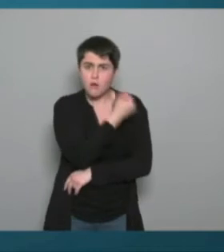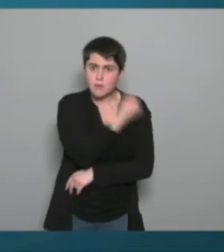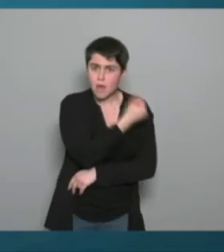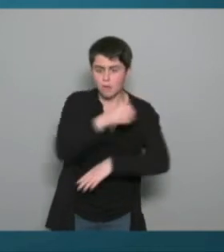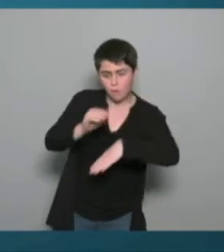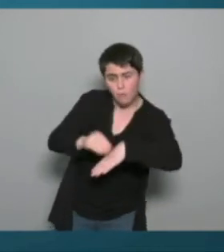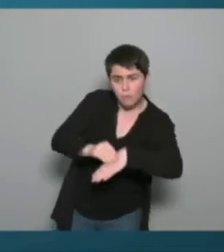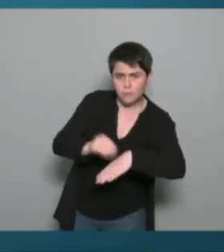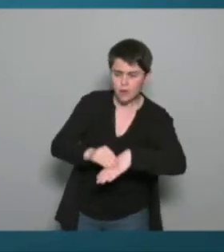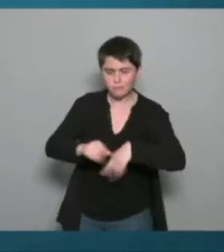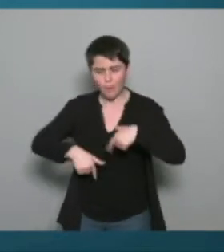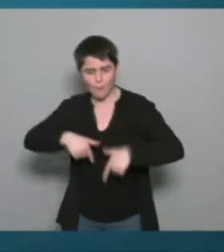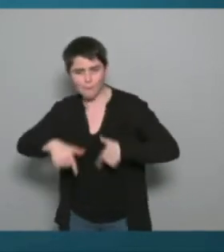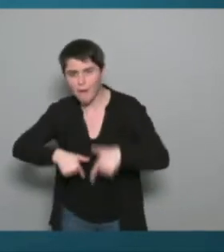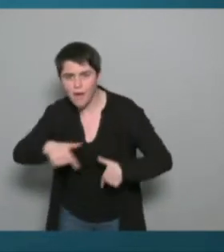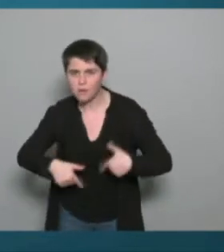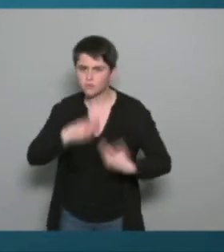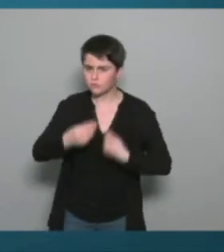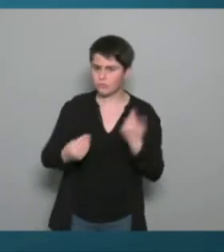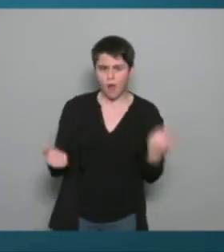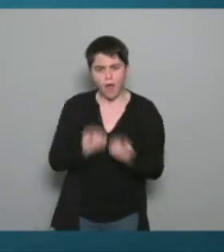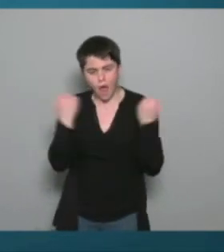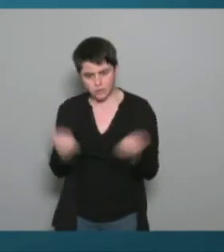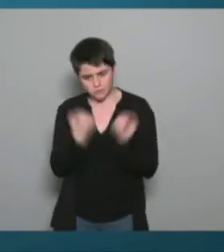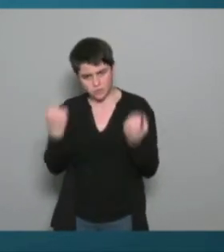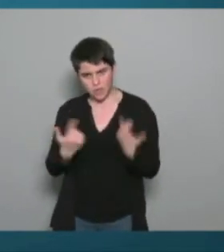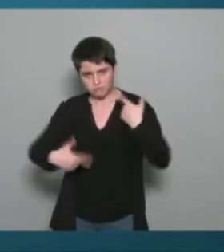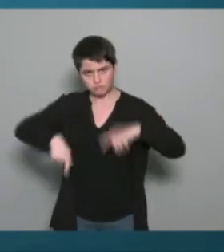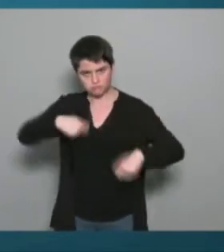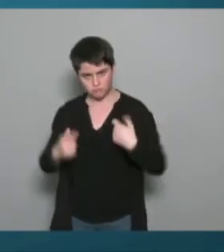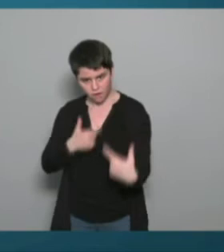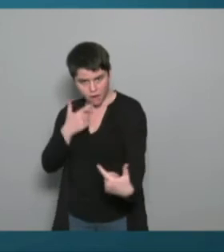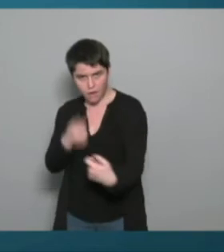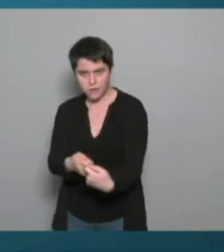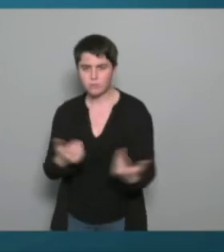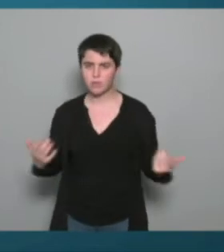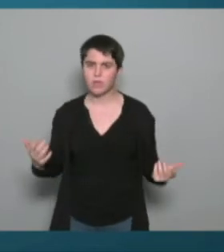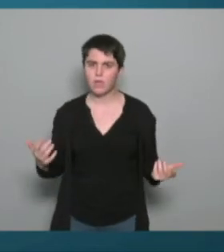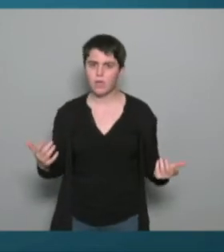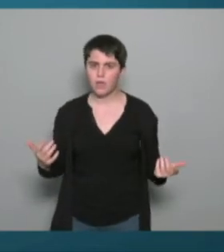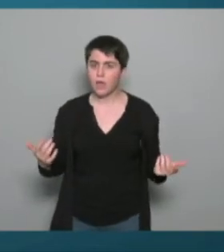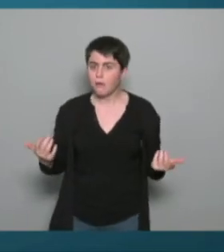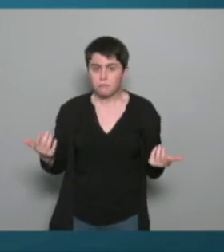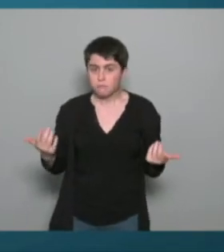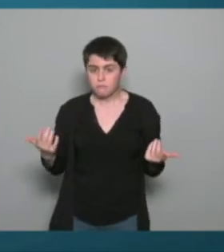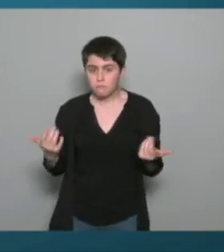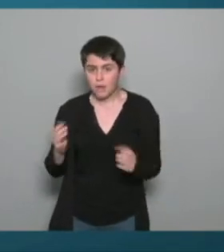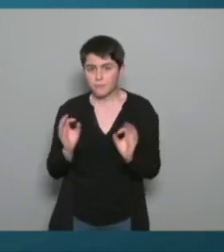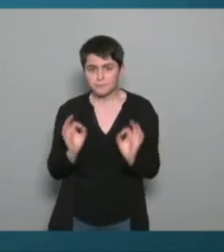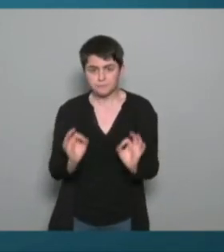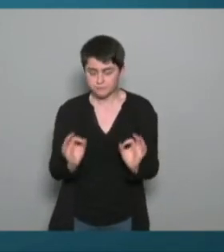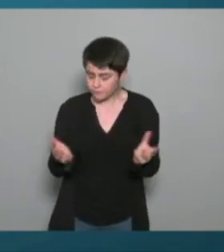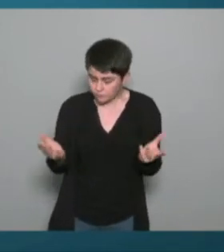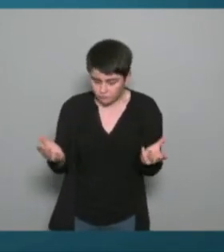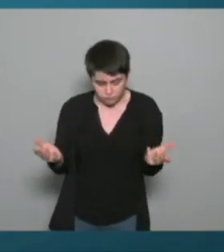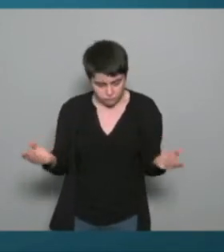problèmes et finalement de fait les professionnels aujourd'hui qui